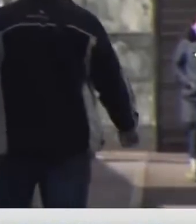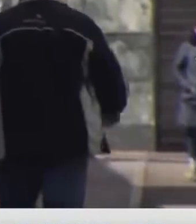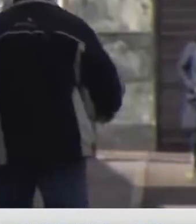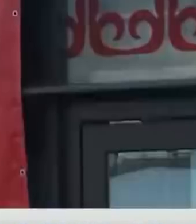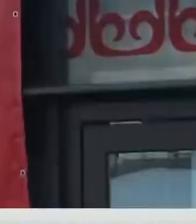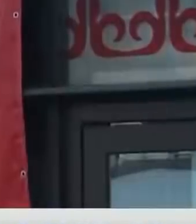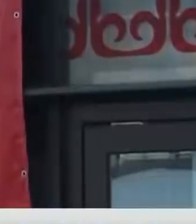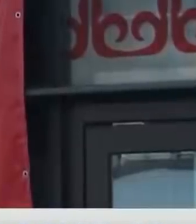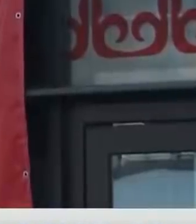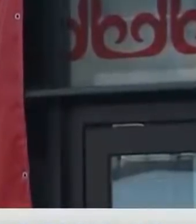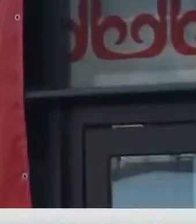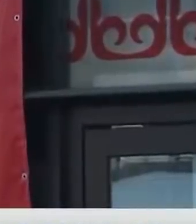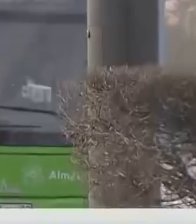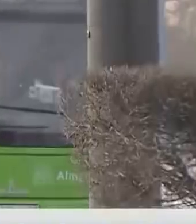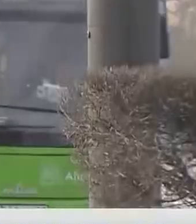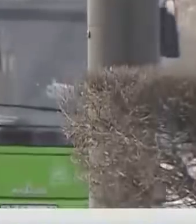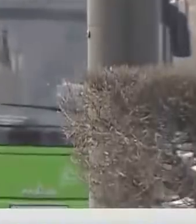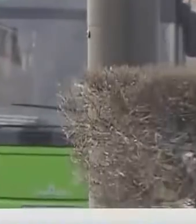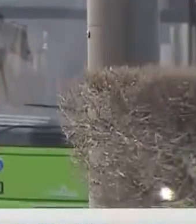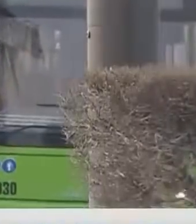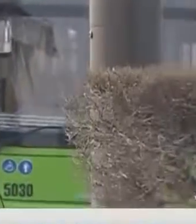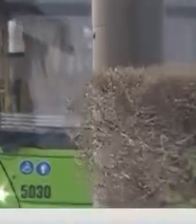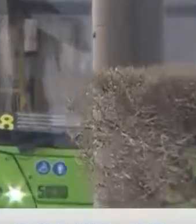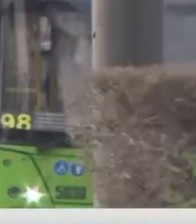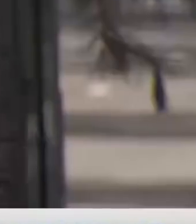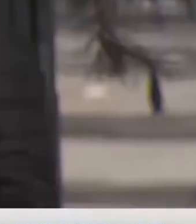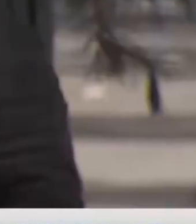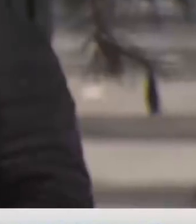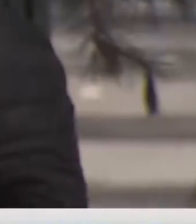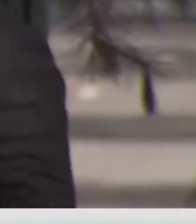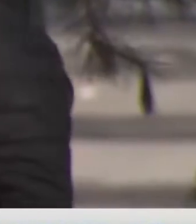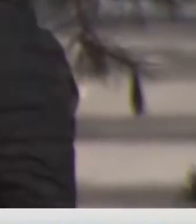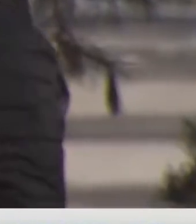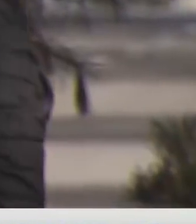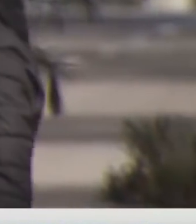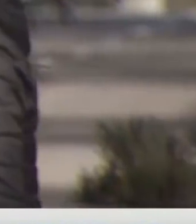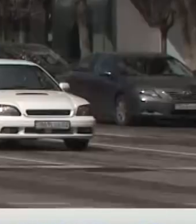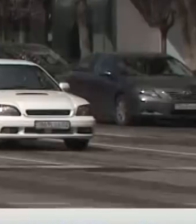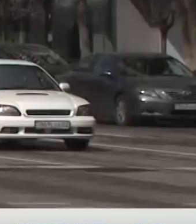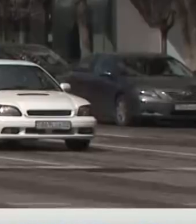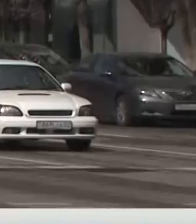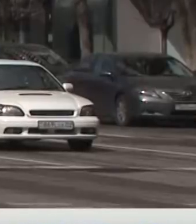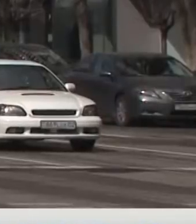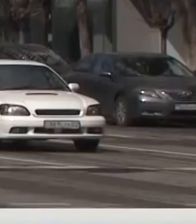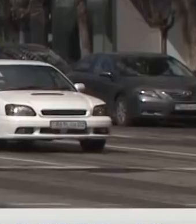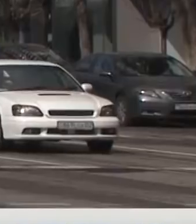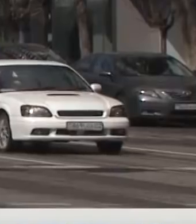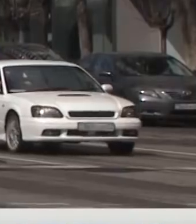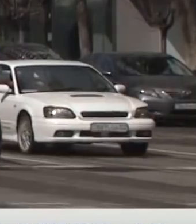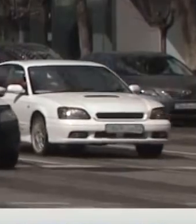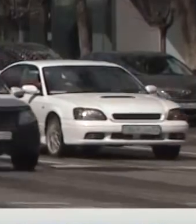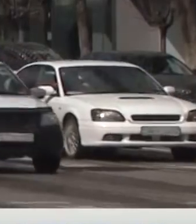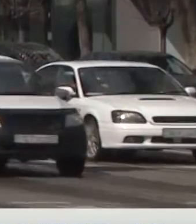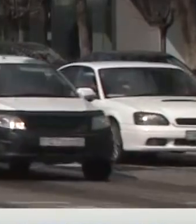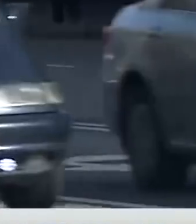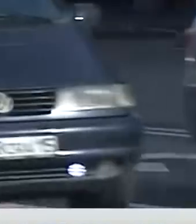летом. С начала года в городе отмечено почти 15 тысяч новых заболевших. За весь 2020 год цифра была в